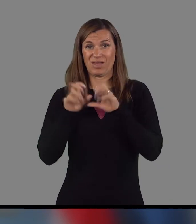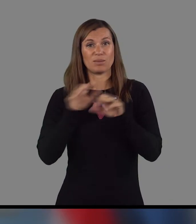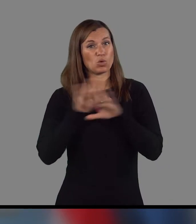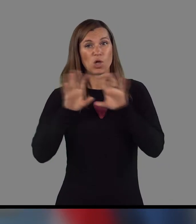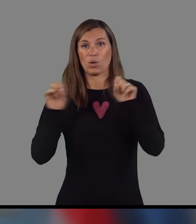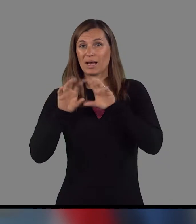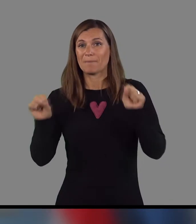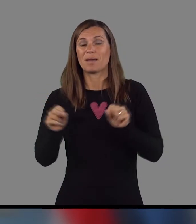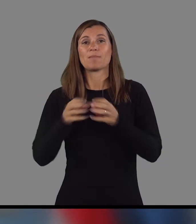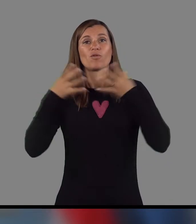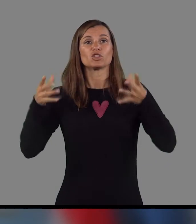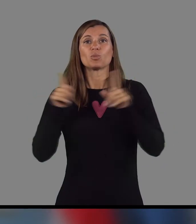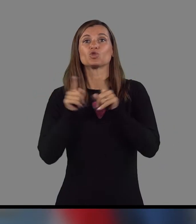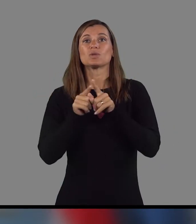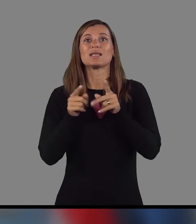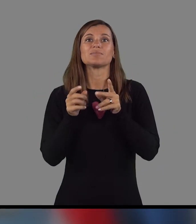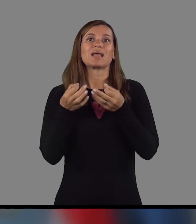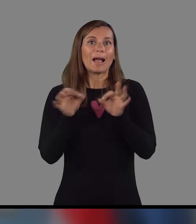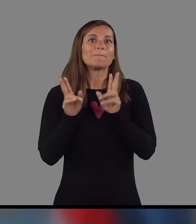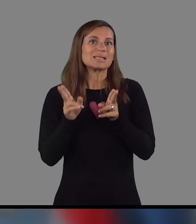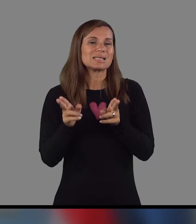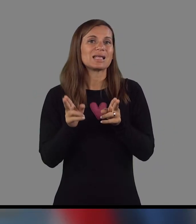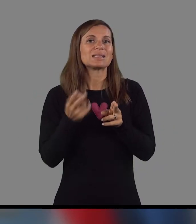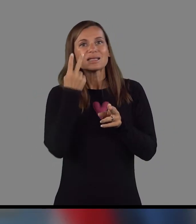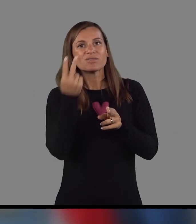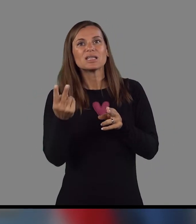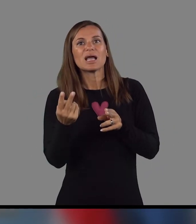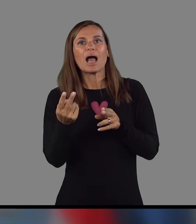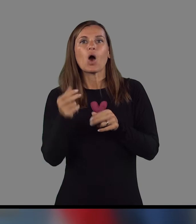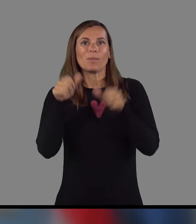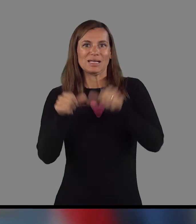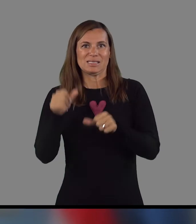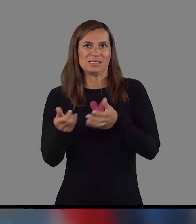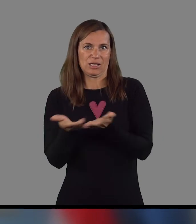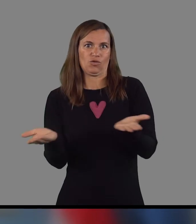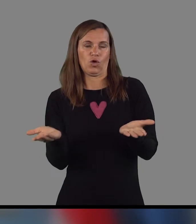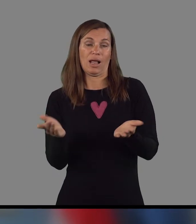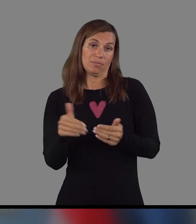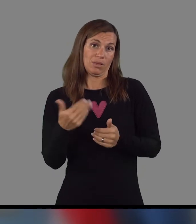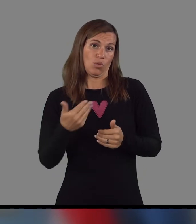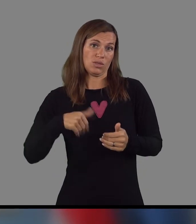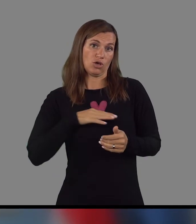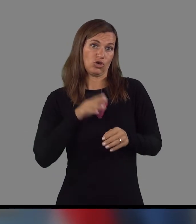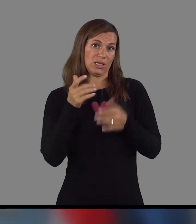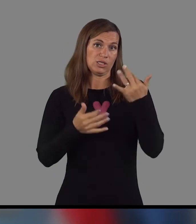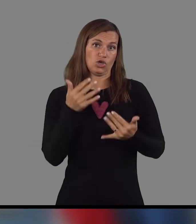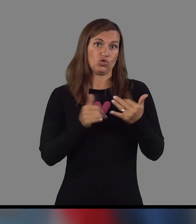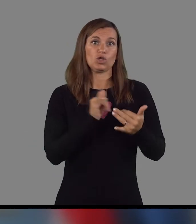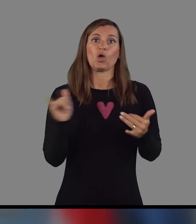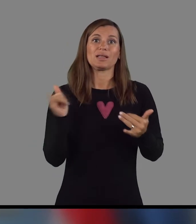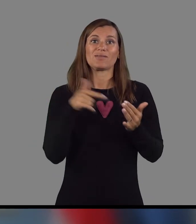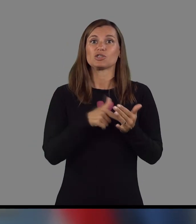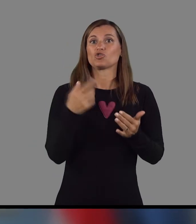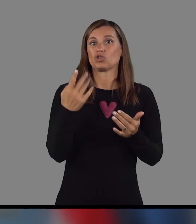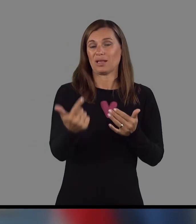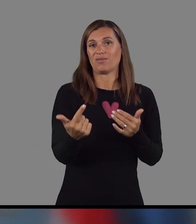izvedemo vse okrepe in povečamo tudi kapacitete, torej izvedika operacijskih dvoran, bi pa po naših izračunih do leta